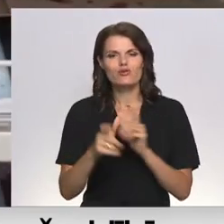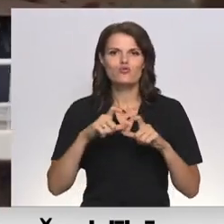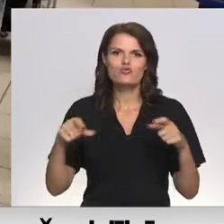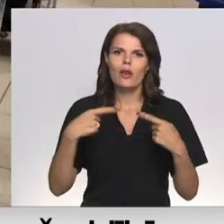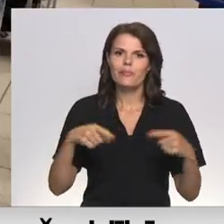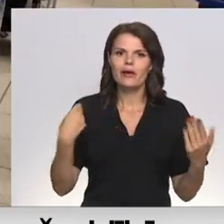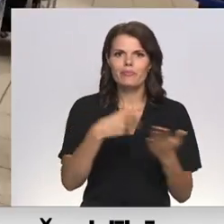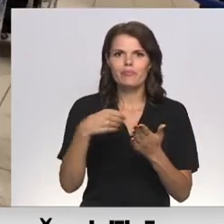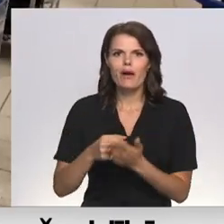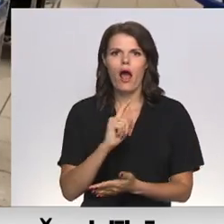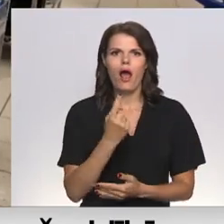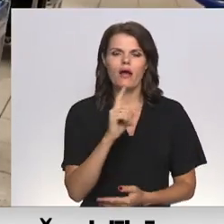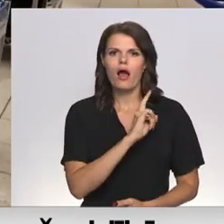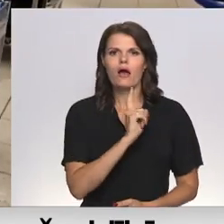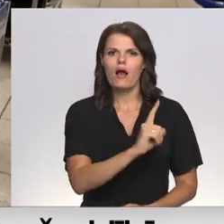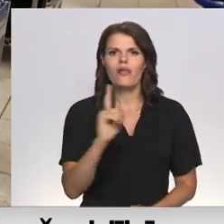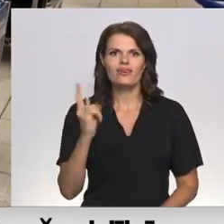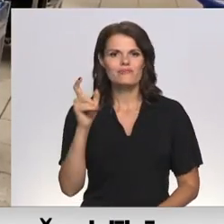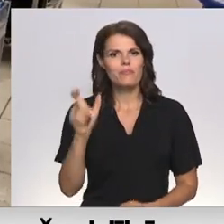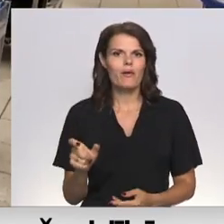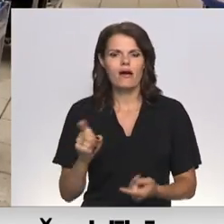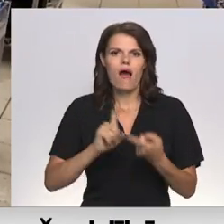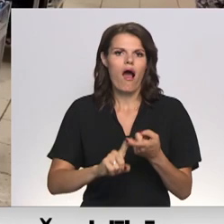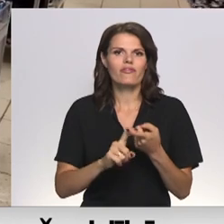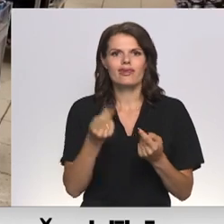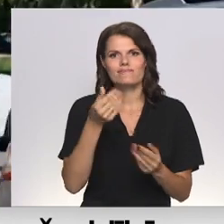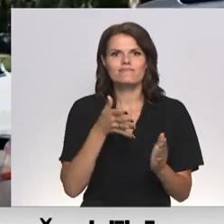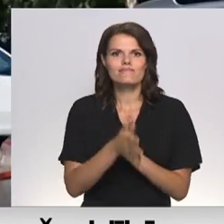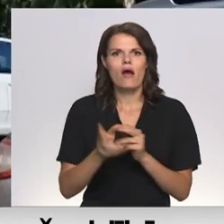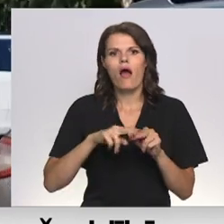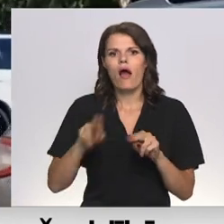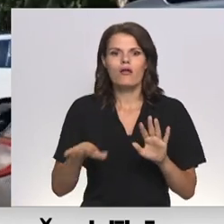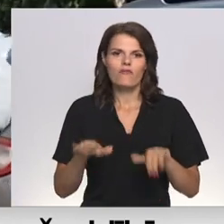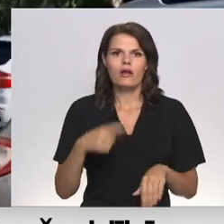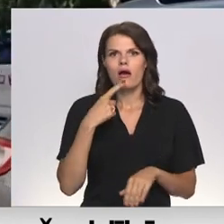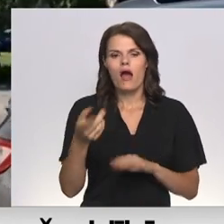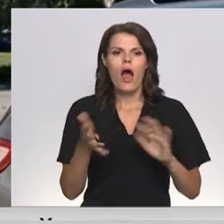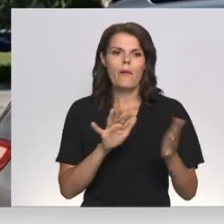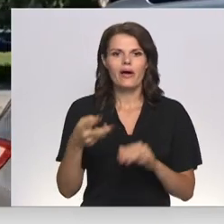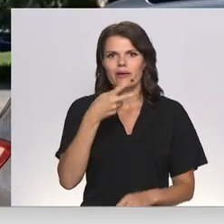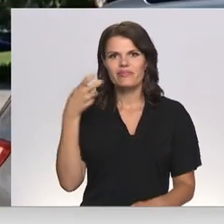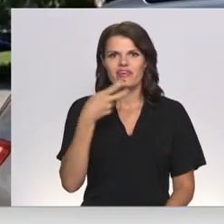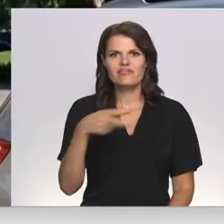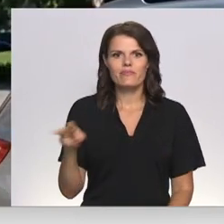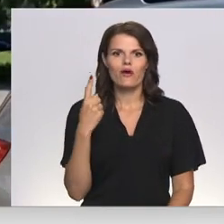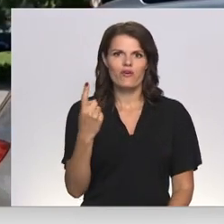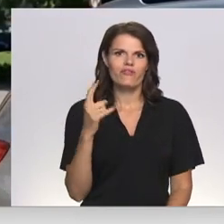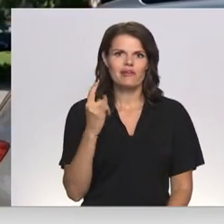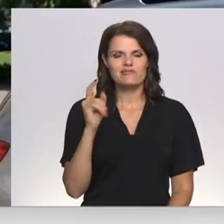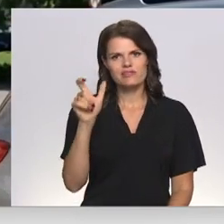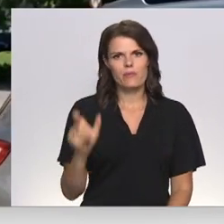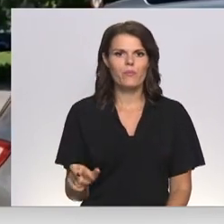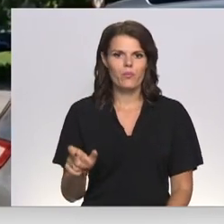iegādējusi katru bērnu, ir kanu, kuram rocība atļauj atzīst vecāki. Apmēram ap 200 eiro uz vienu bērnu aiziet, nepārkot no kādas